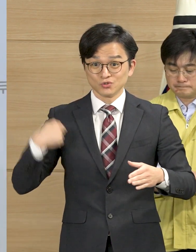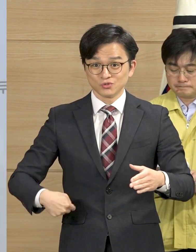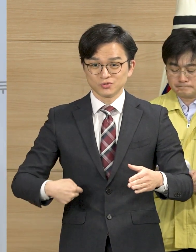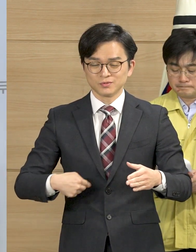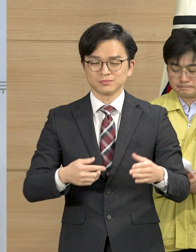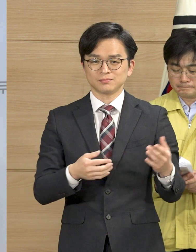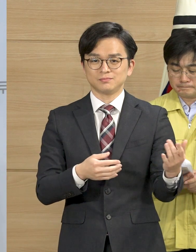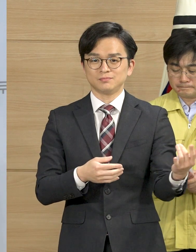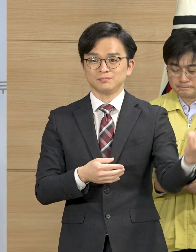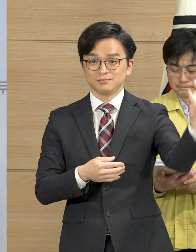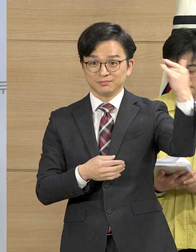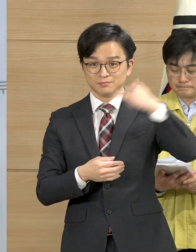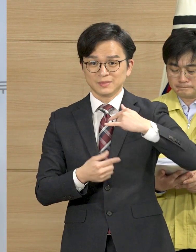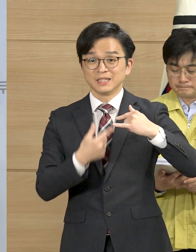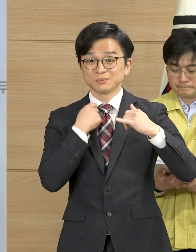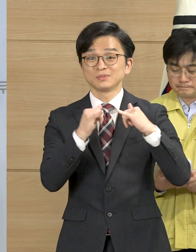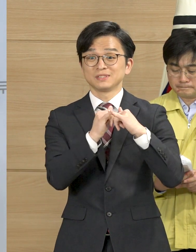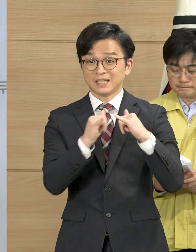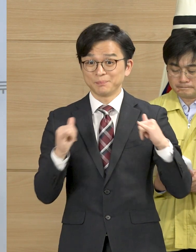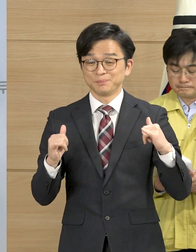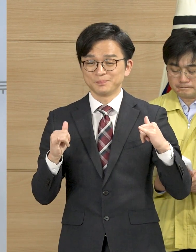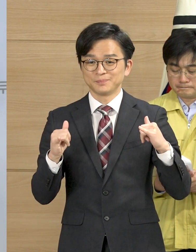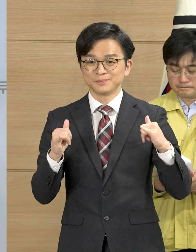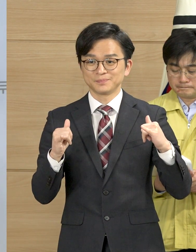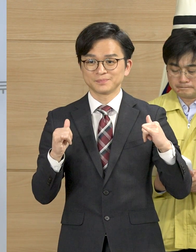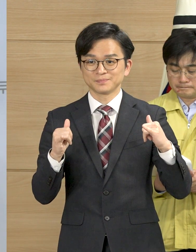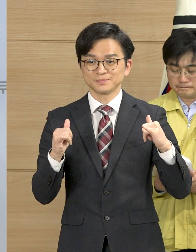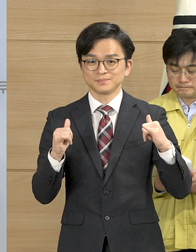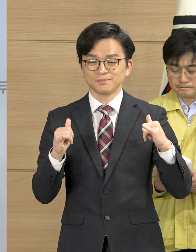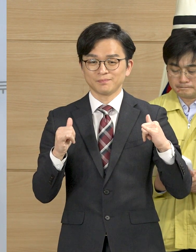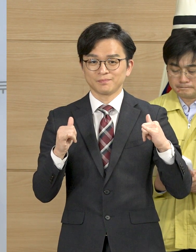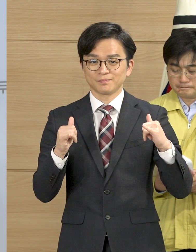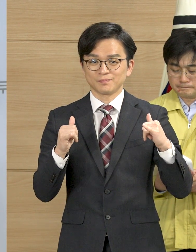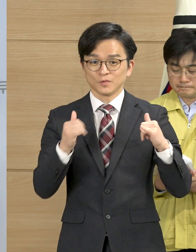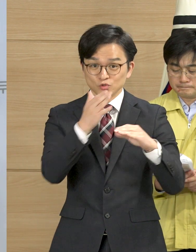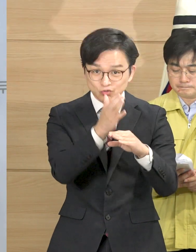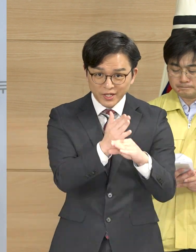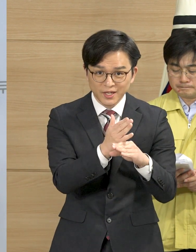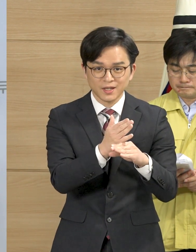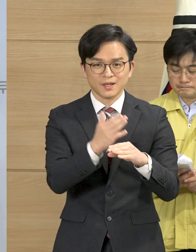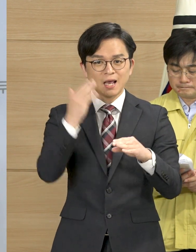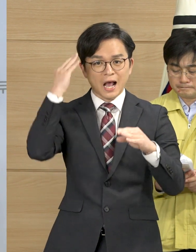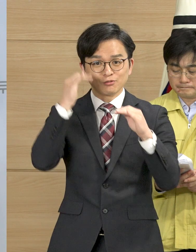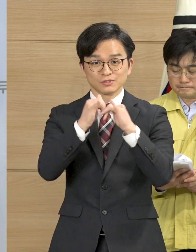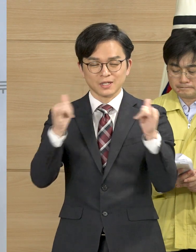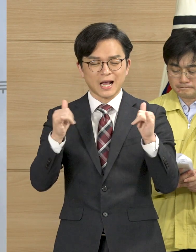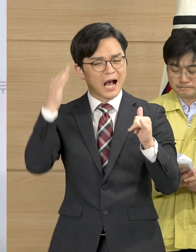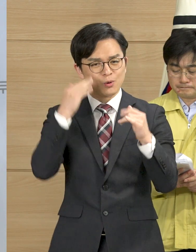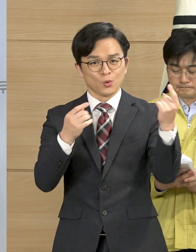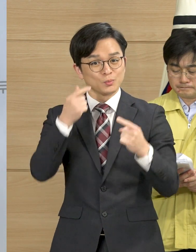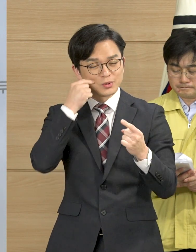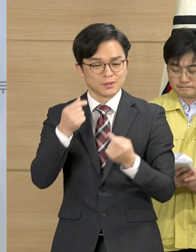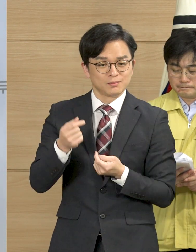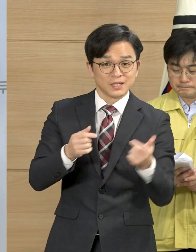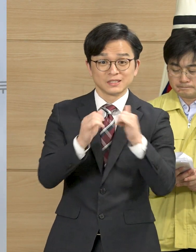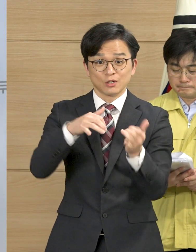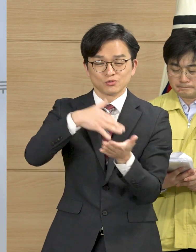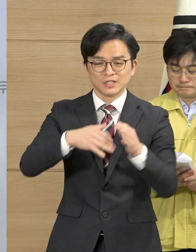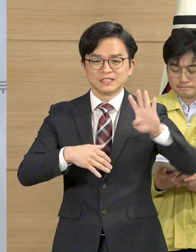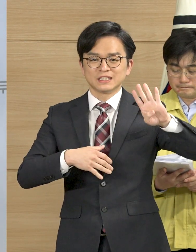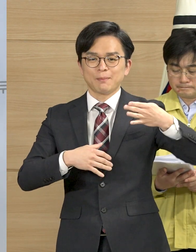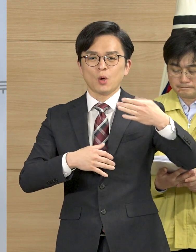요청했으나 후베이성 발급 여건 소지 등의 이유로 입국이 차단된 사례는 499명입니다.